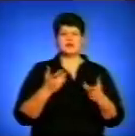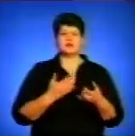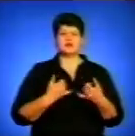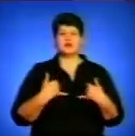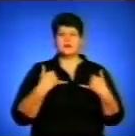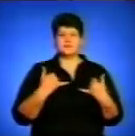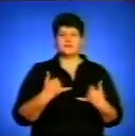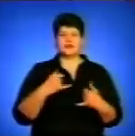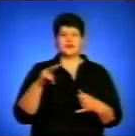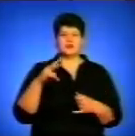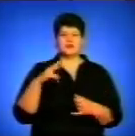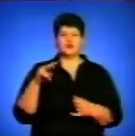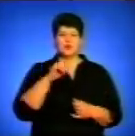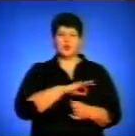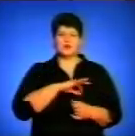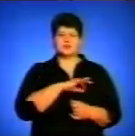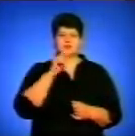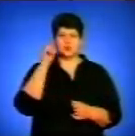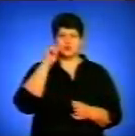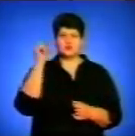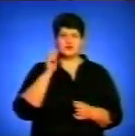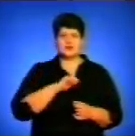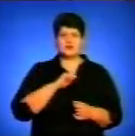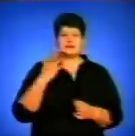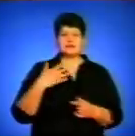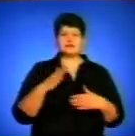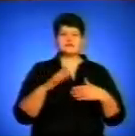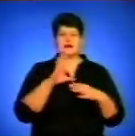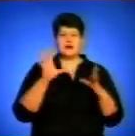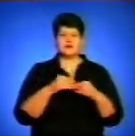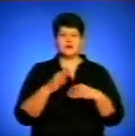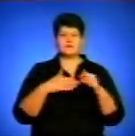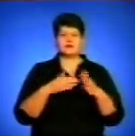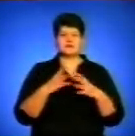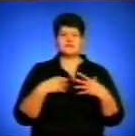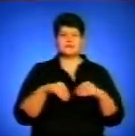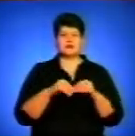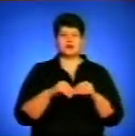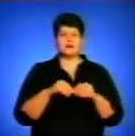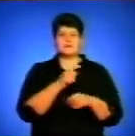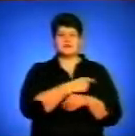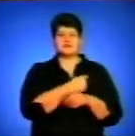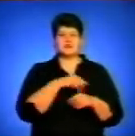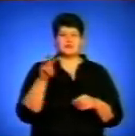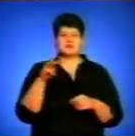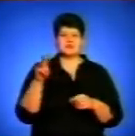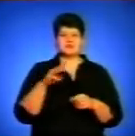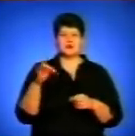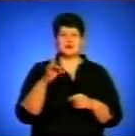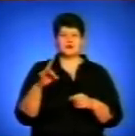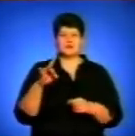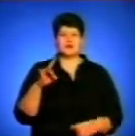Валерій Міщенко, головний лікар Вітрянської амбулаторії загальної практики сімейної медицини Монастирського району Володимир